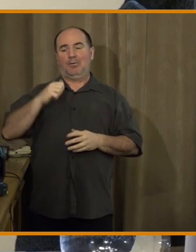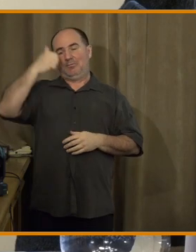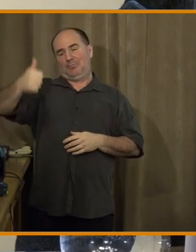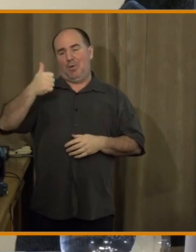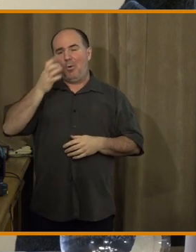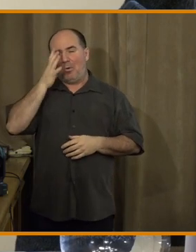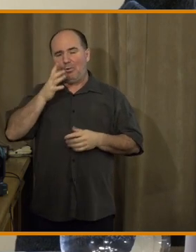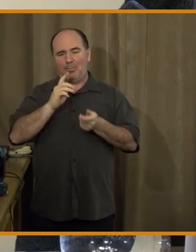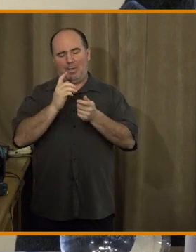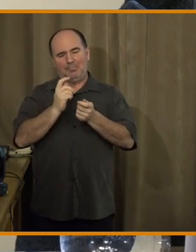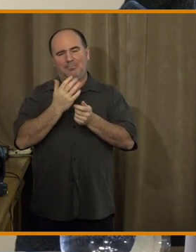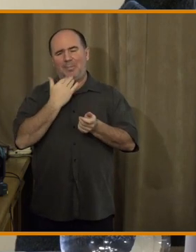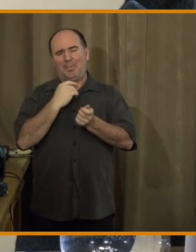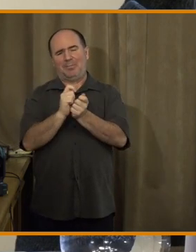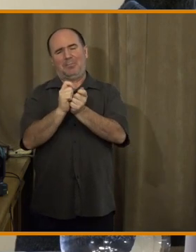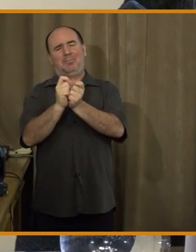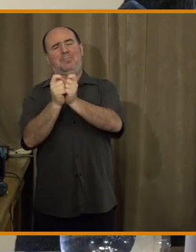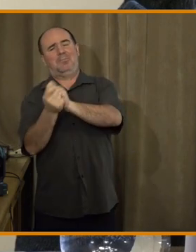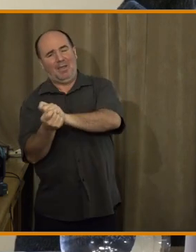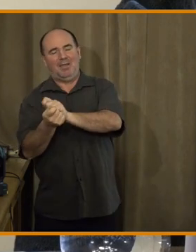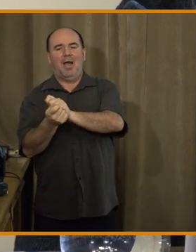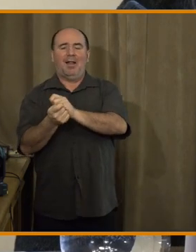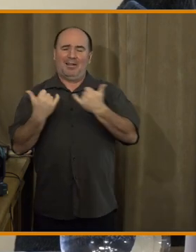já vám pak nemůžu nic říct teďko.